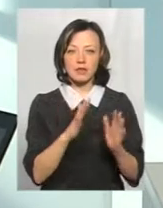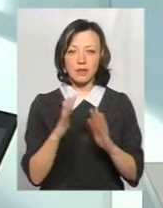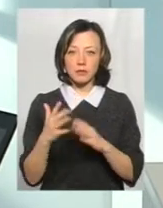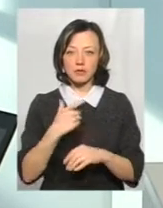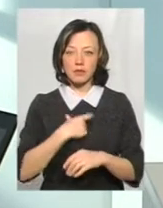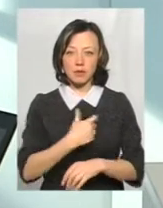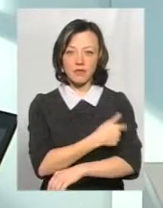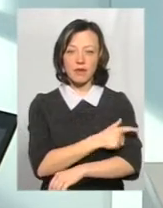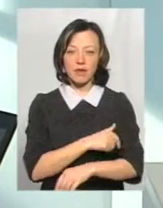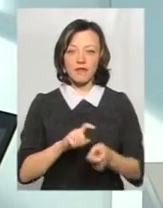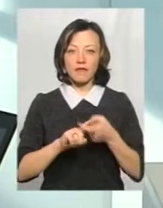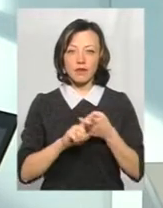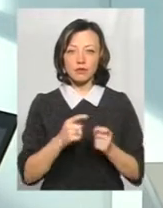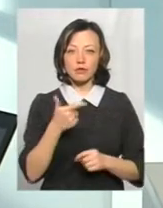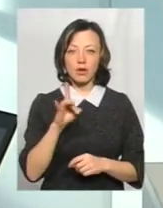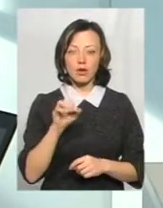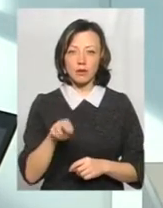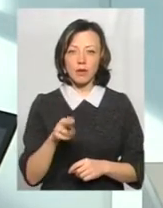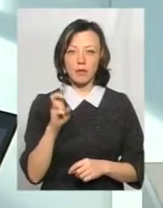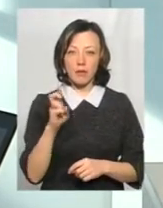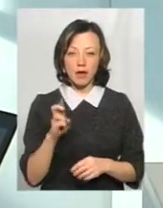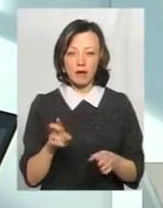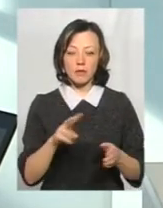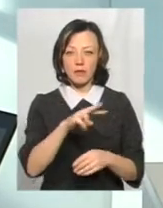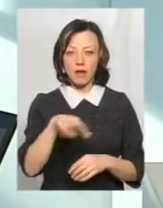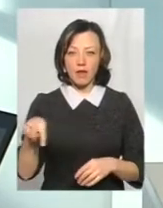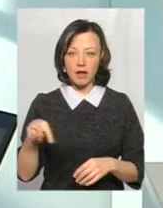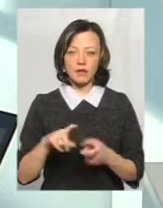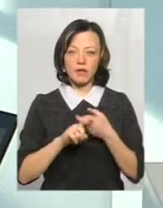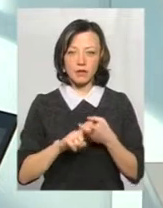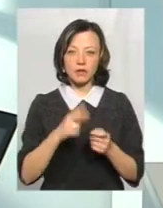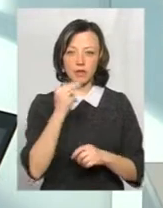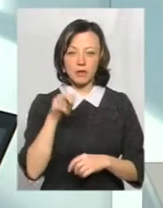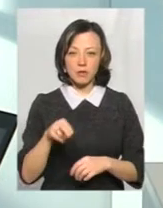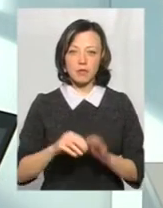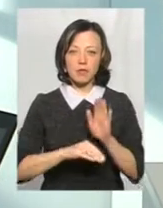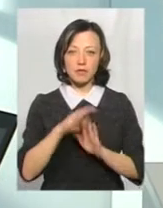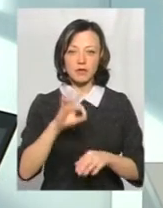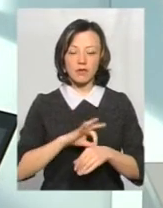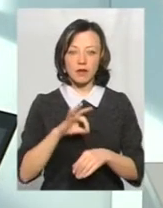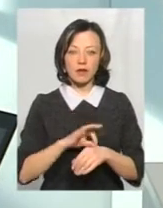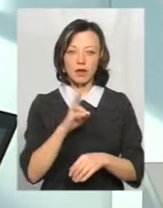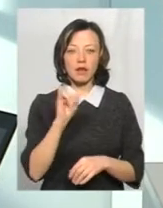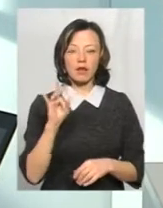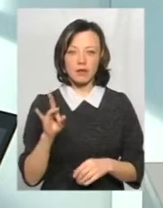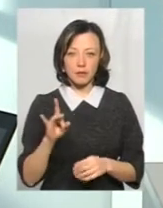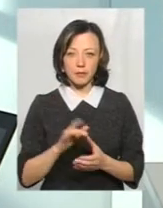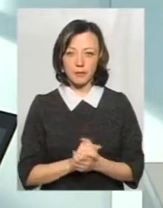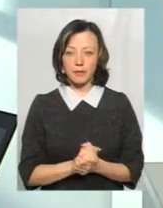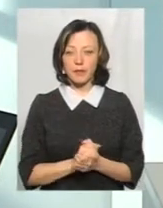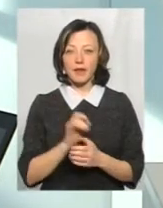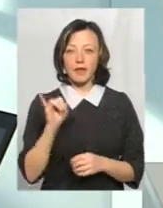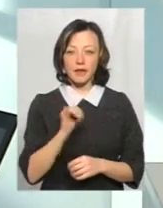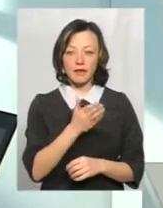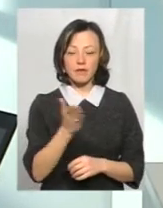в себе в лікарні вірусу грипу Б, Паралельно з вірусом грипу йде підвищена захворюваність на кір. І